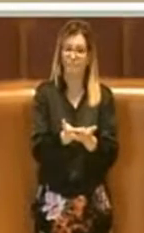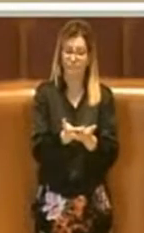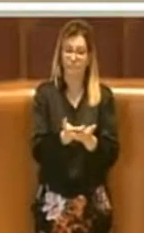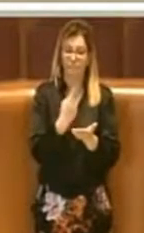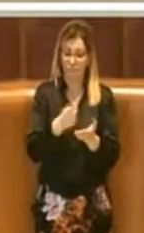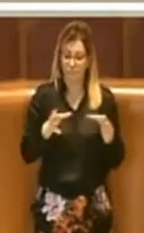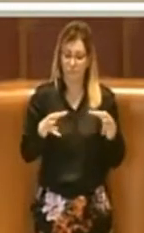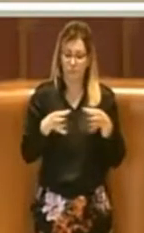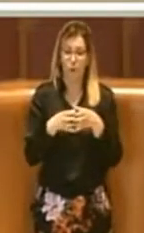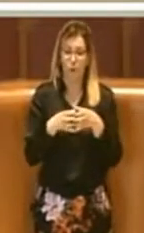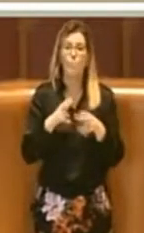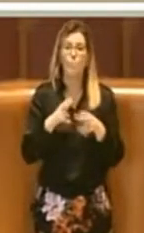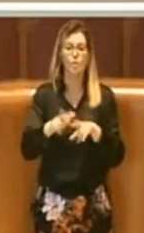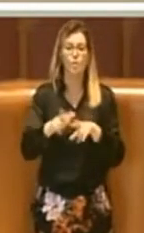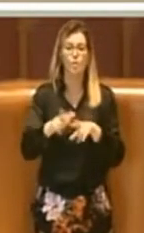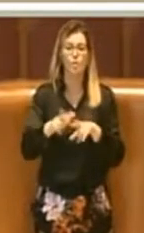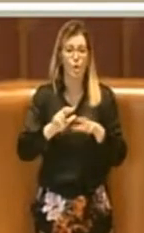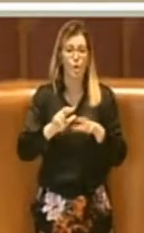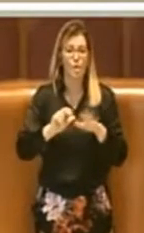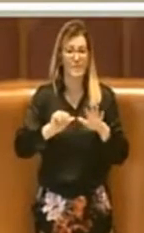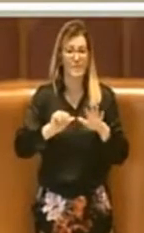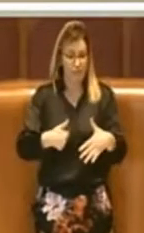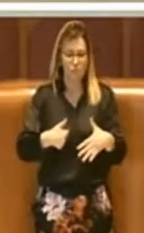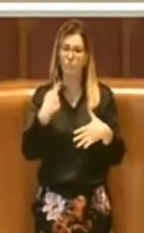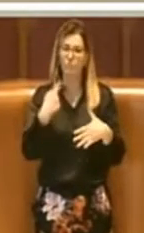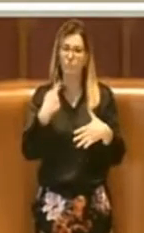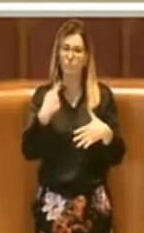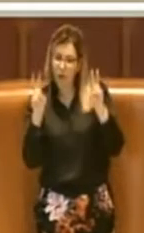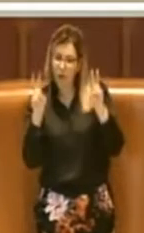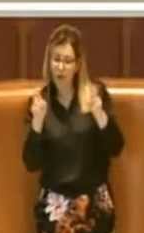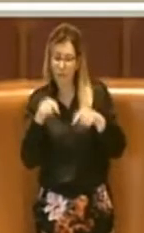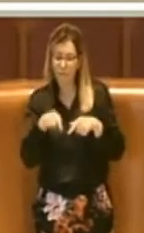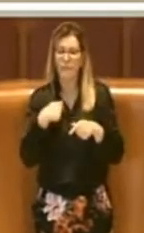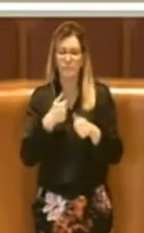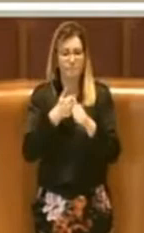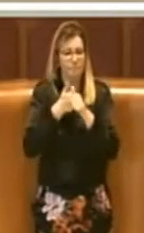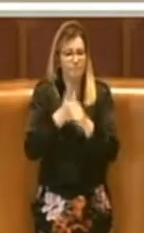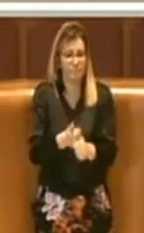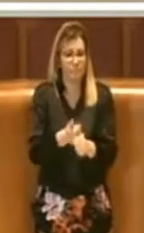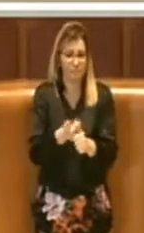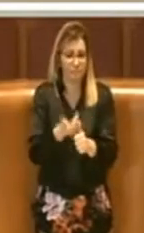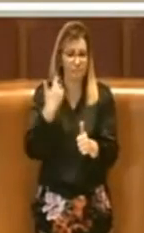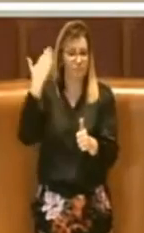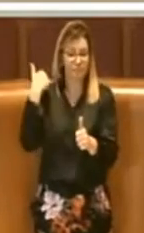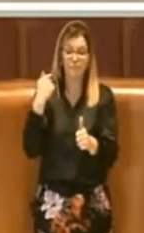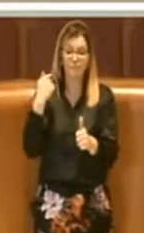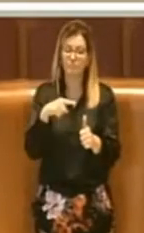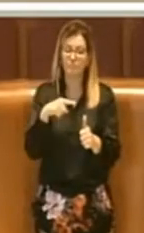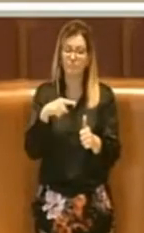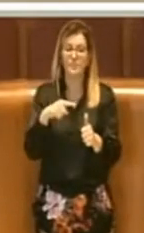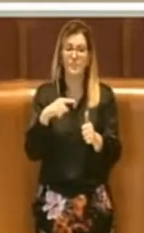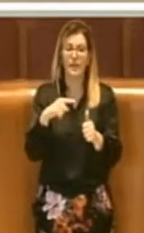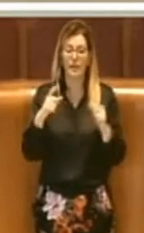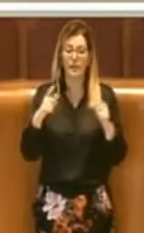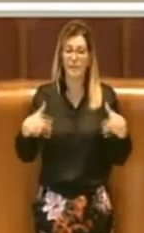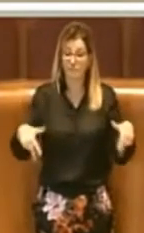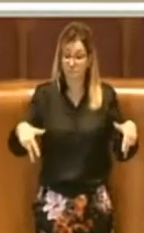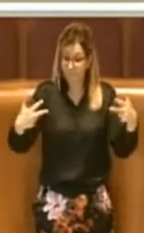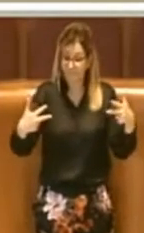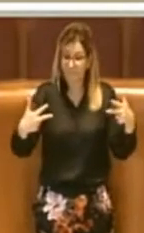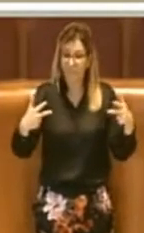Sesto, perché è un tema che stiamo seguendo da molto tempo e riguarda le fototrappole. Mi preme dover